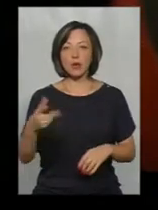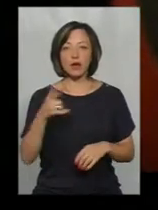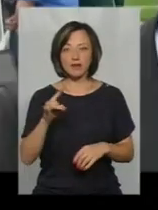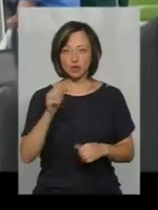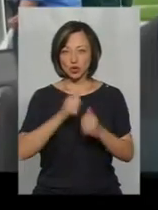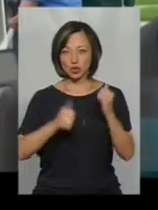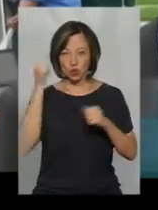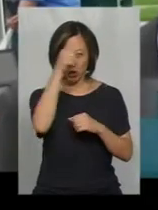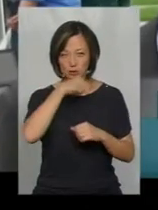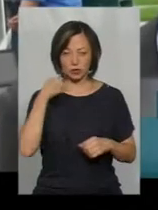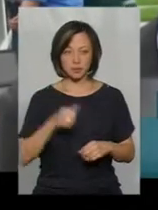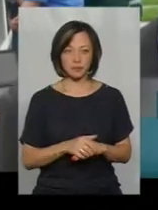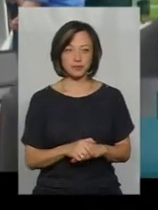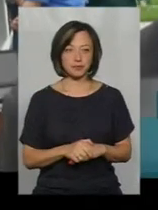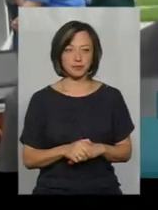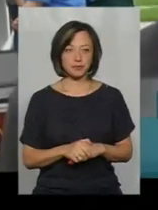щорічно.